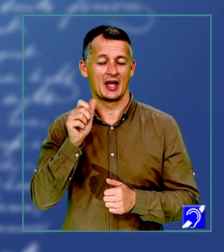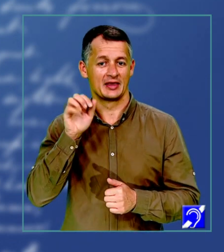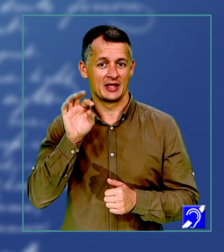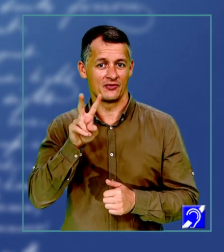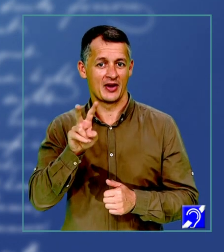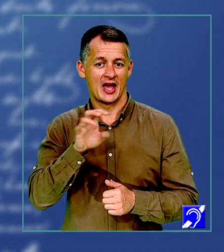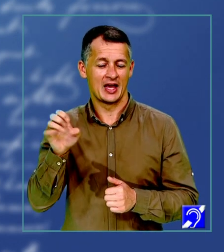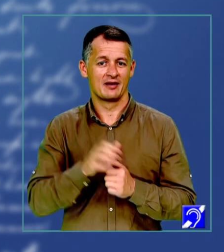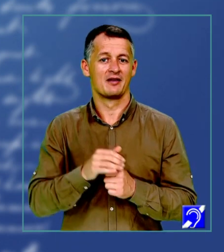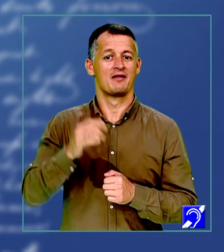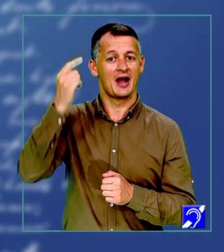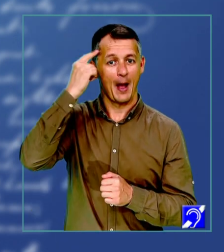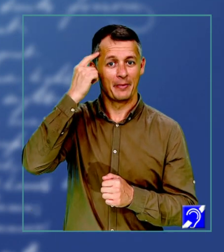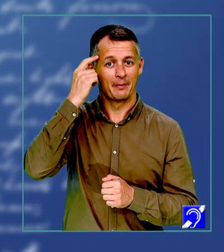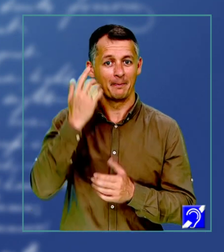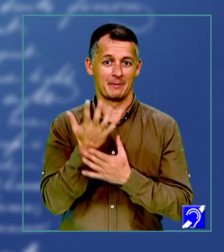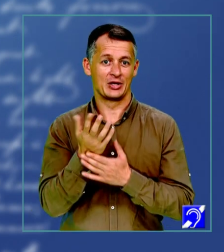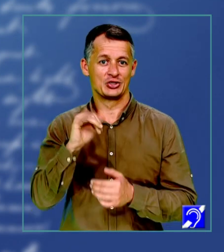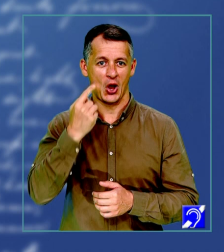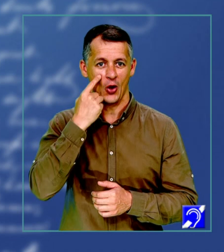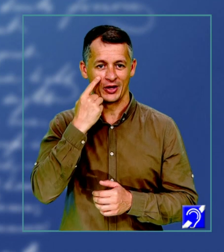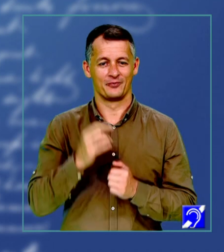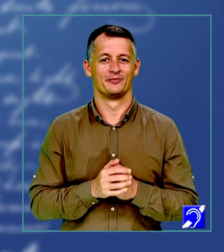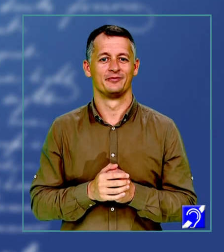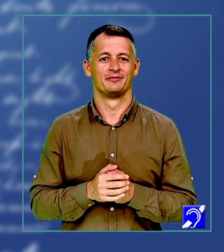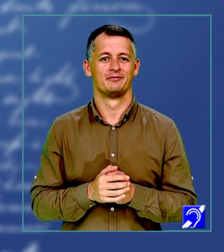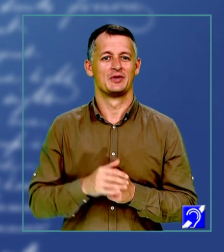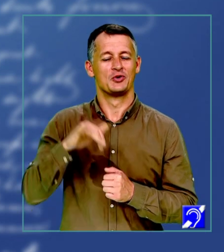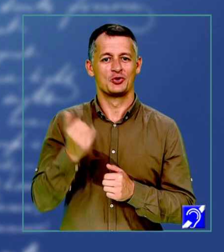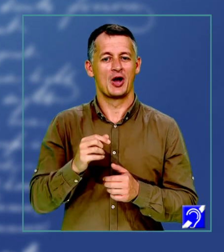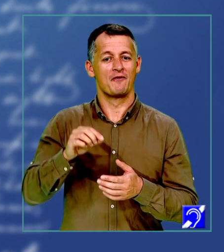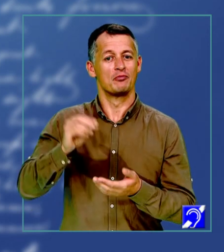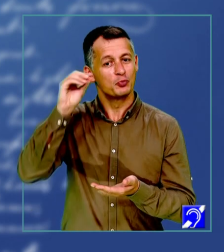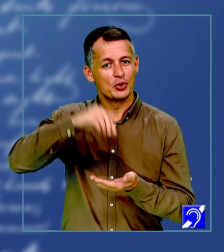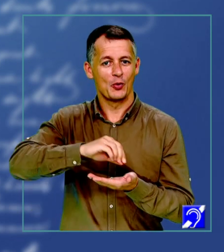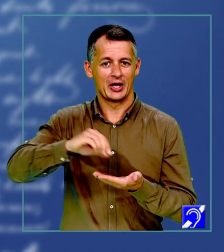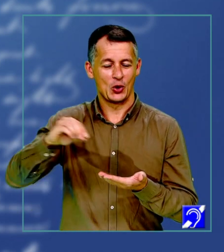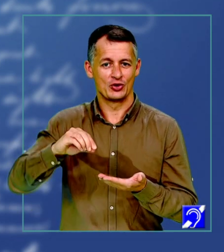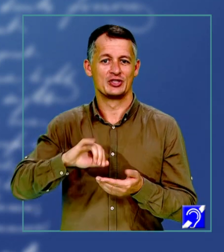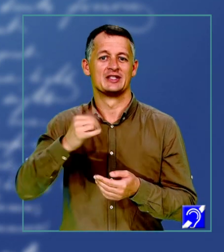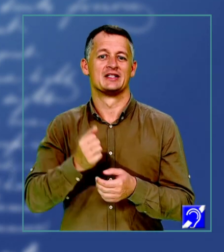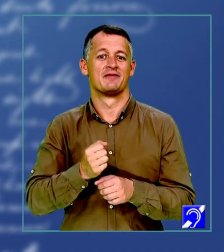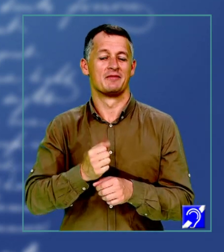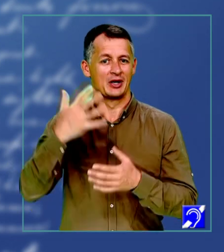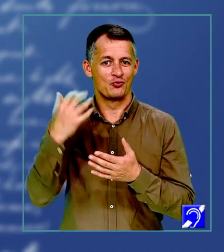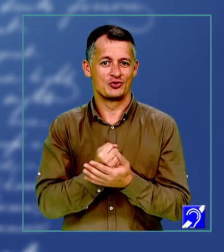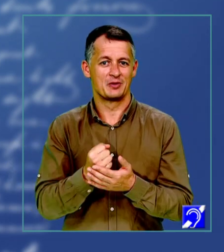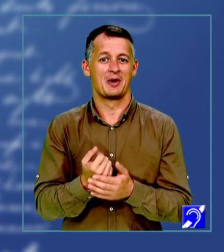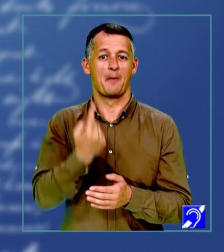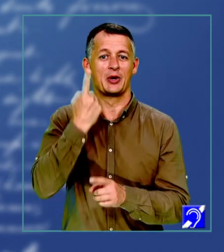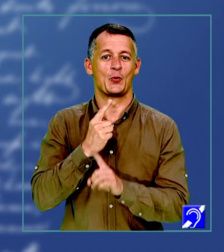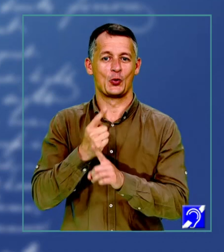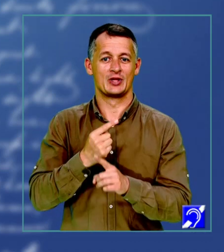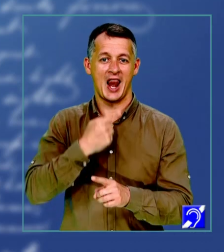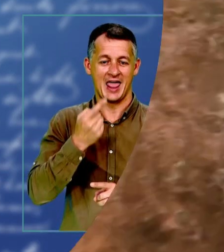mână și ochi. Eu zic să luăm un creon în mână, să ne punem mintea la contribuție și să facem față cu brio primului curs de limba